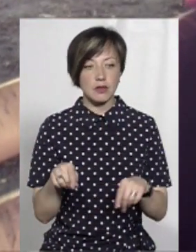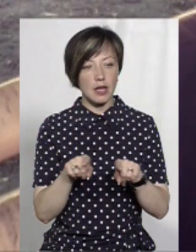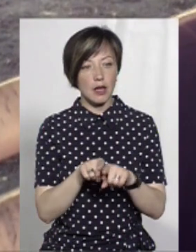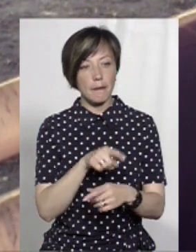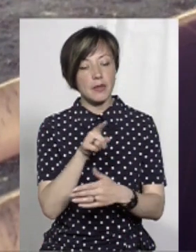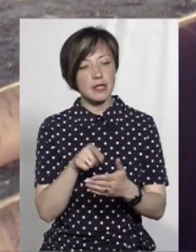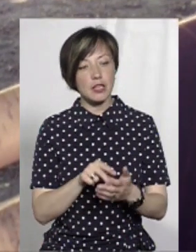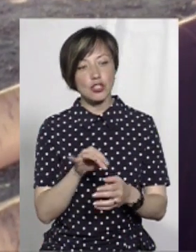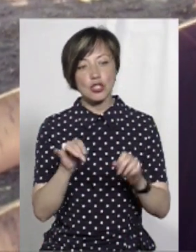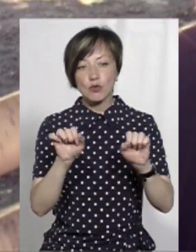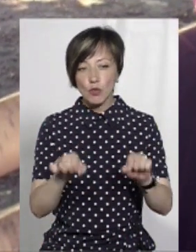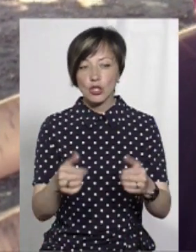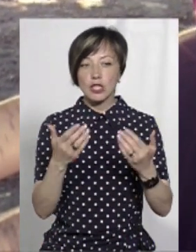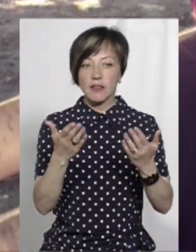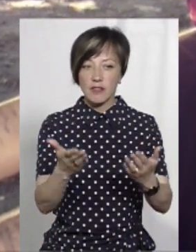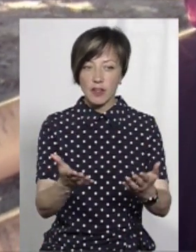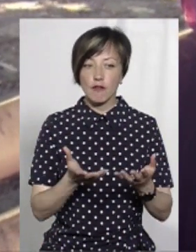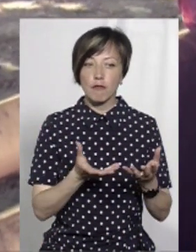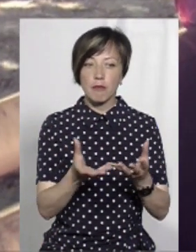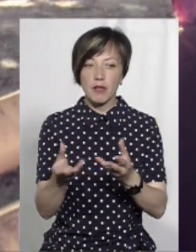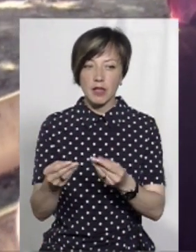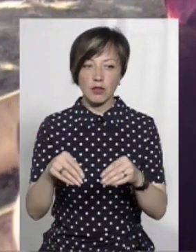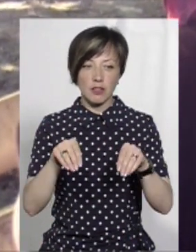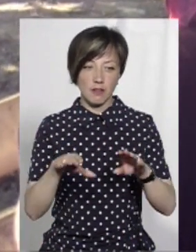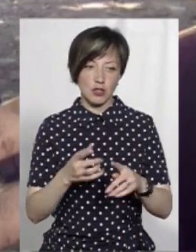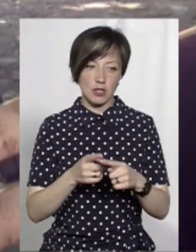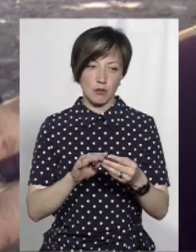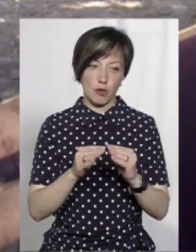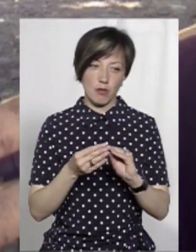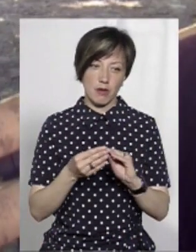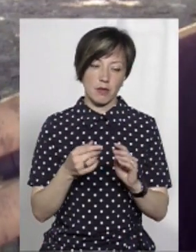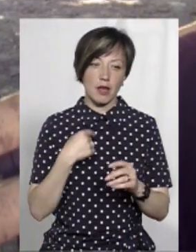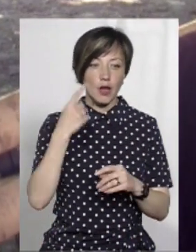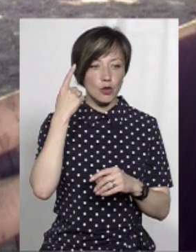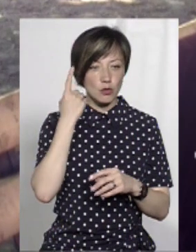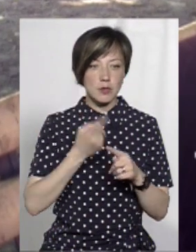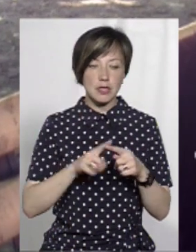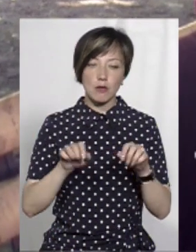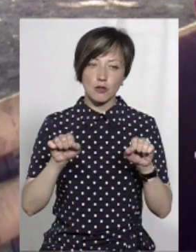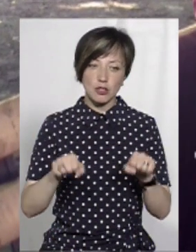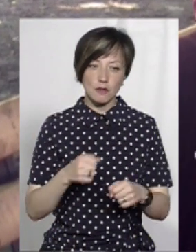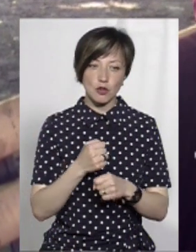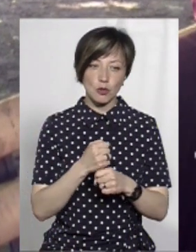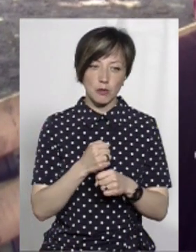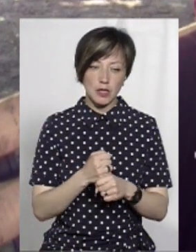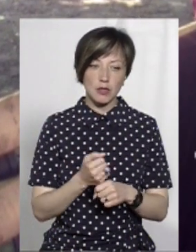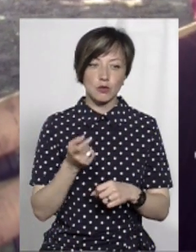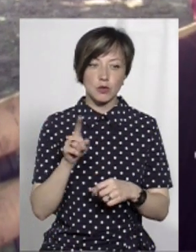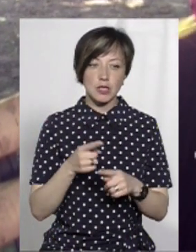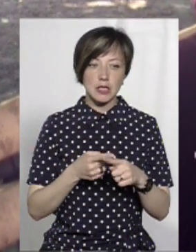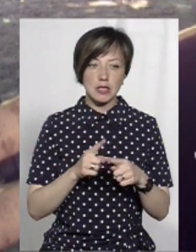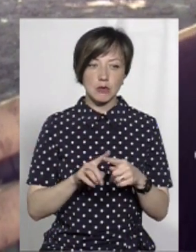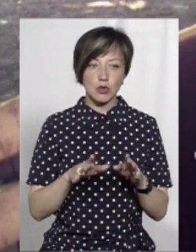питання, чи зможете ви дійсно якось вплинути на вирішення оцих проблем? Я думаю, що це можливо зробити, тому що це